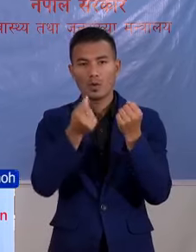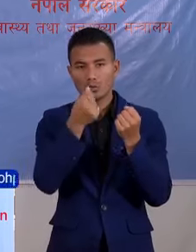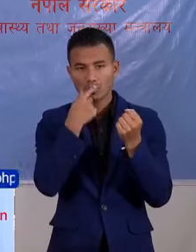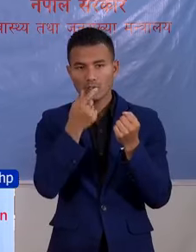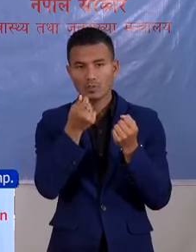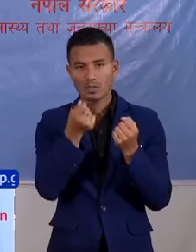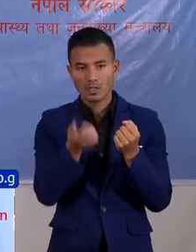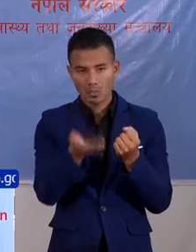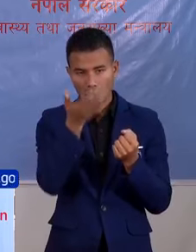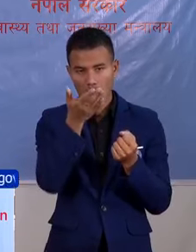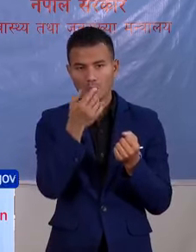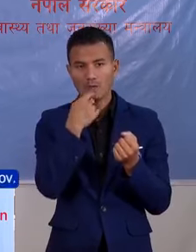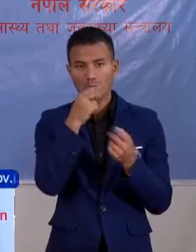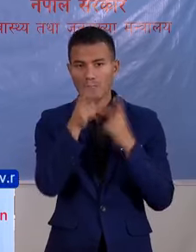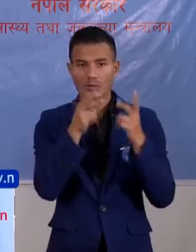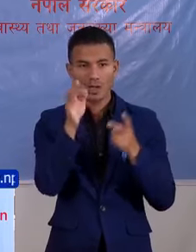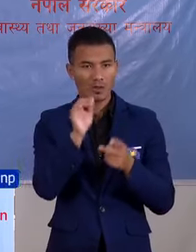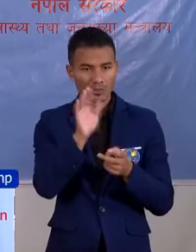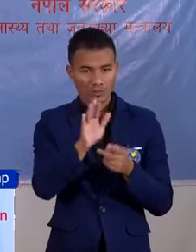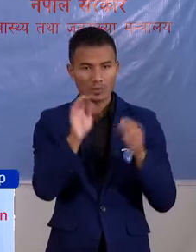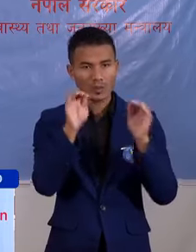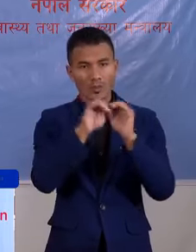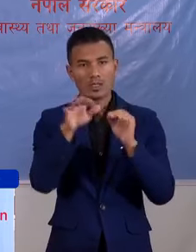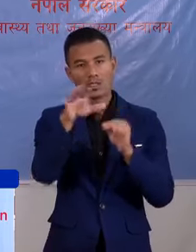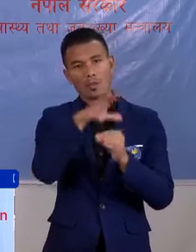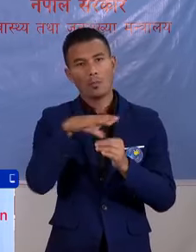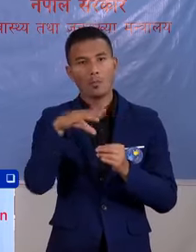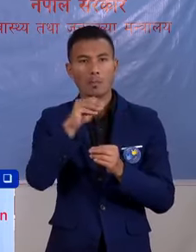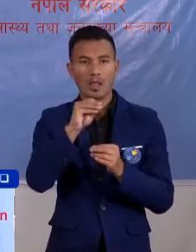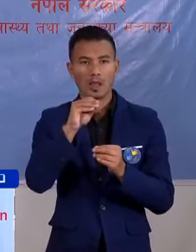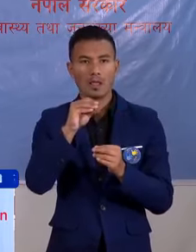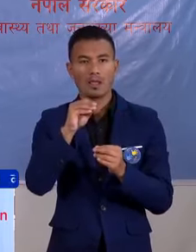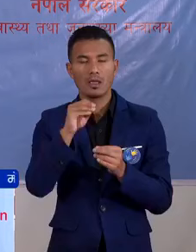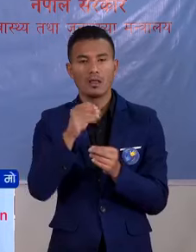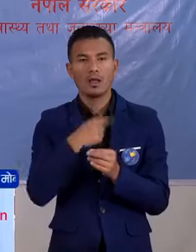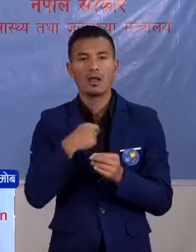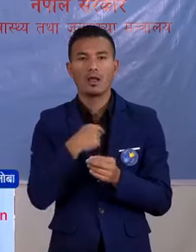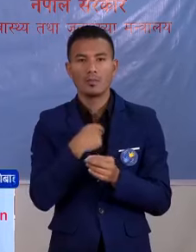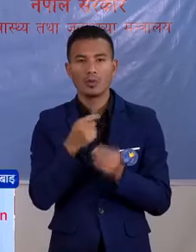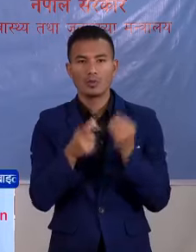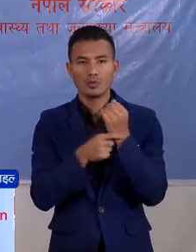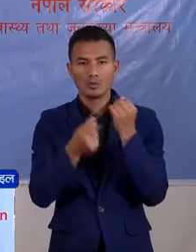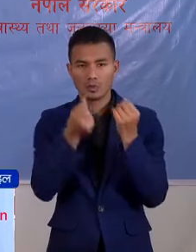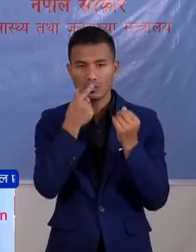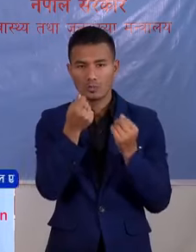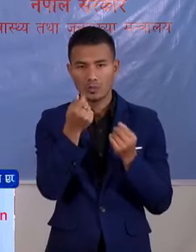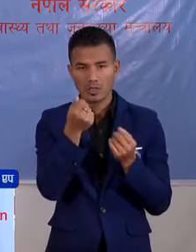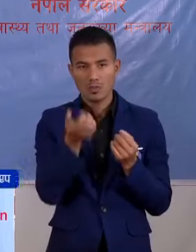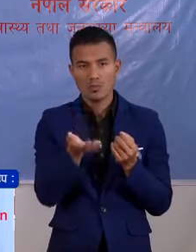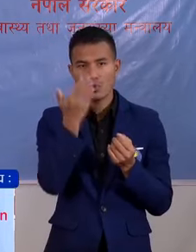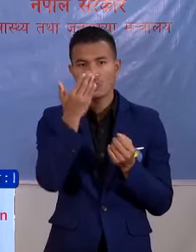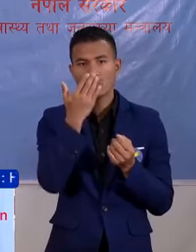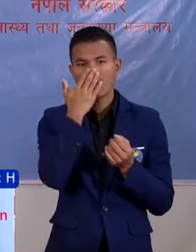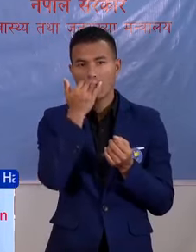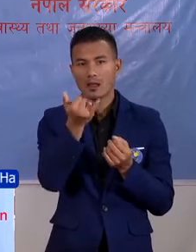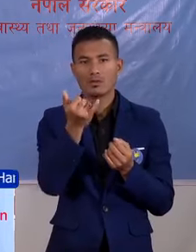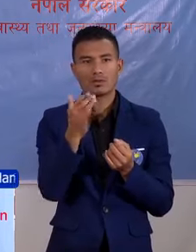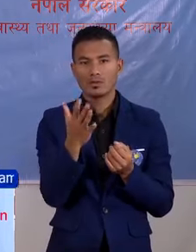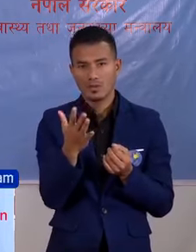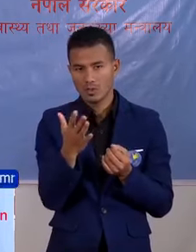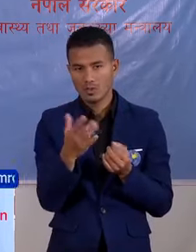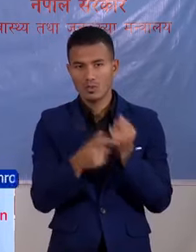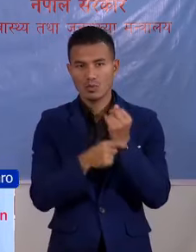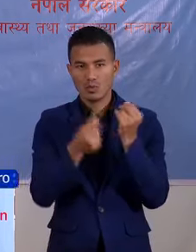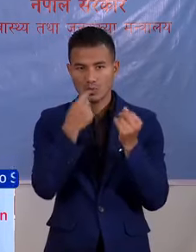मुल्ले बड़े को कुरापनी आये कोछा आमी सम्मधित सबय लाई आउसदी को मुल्ले बर्णू पने कुनाई कारण छाई